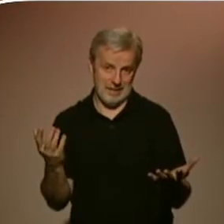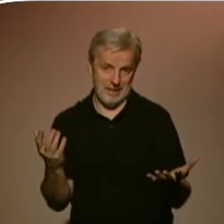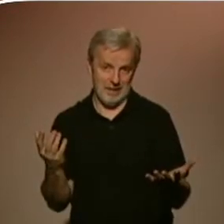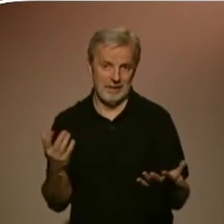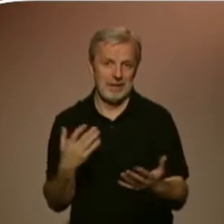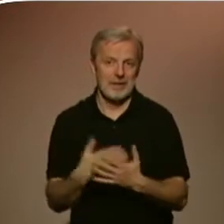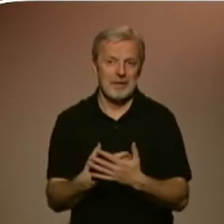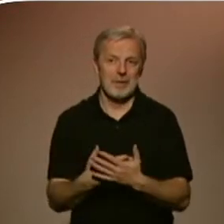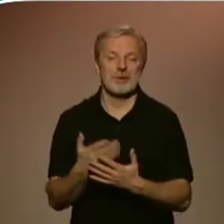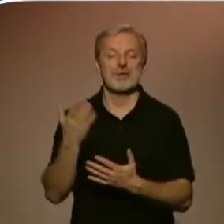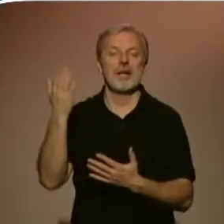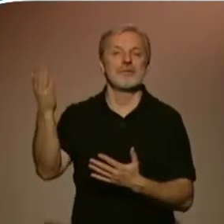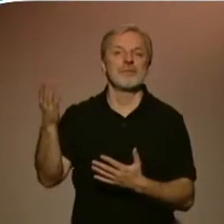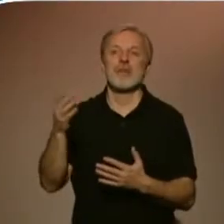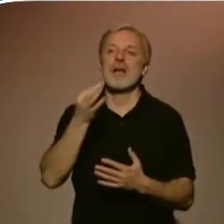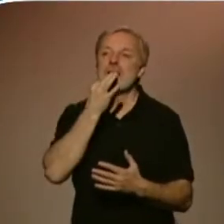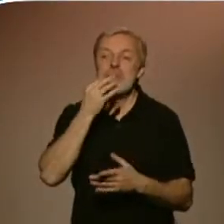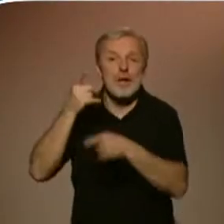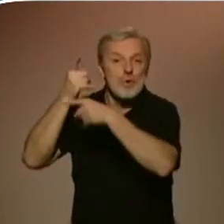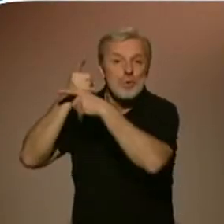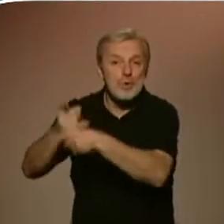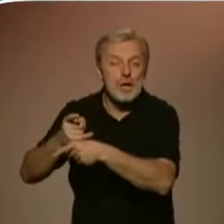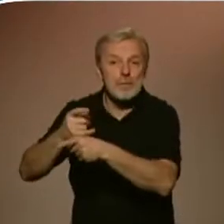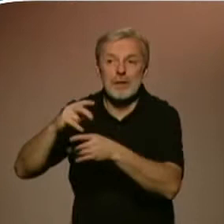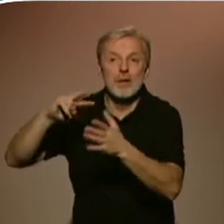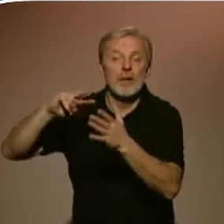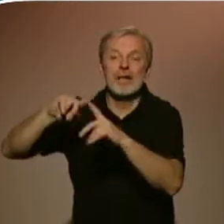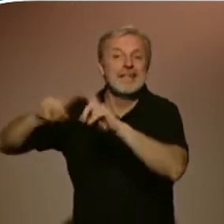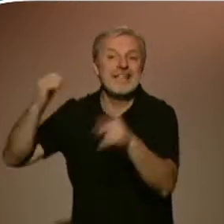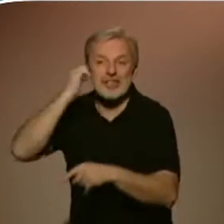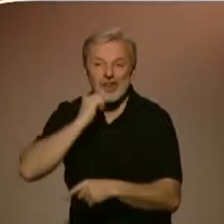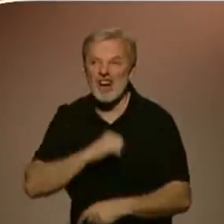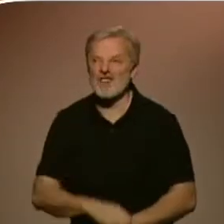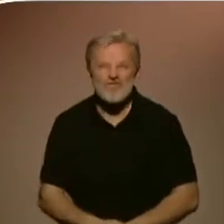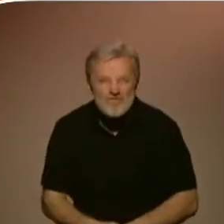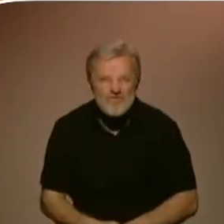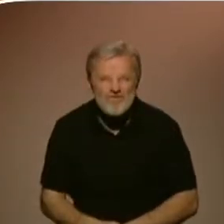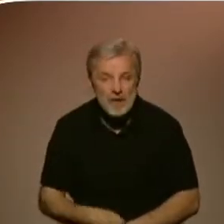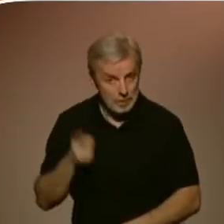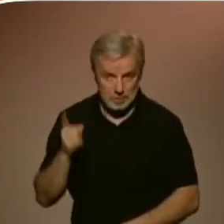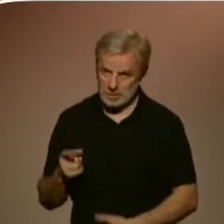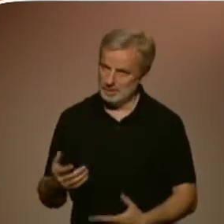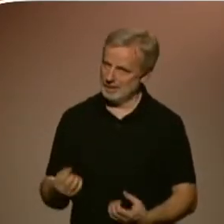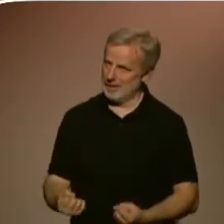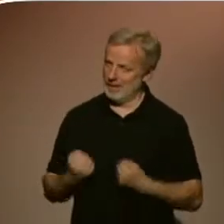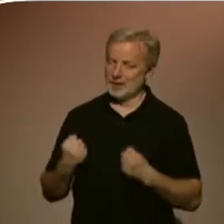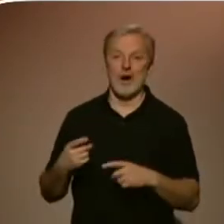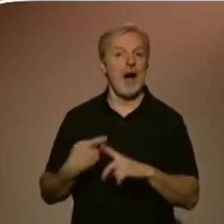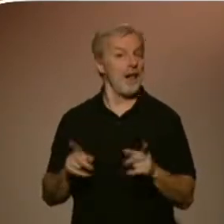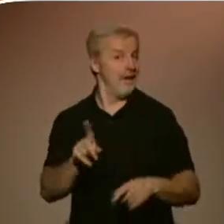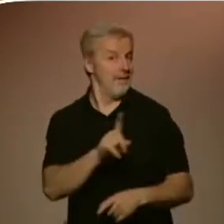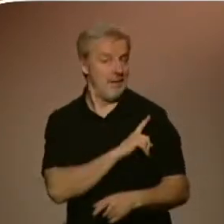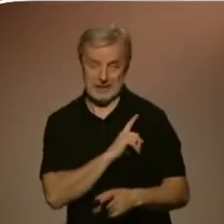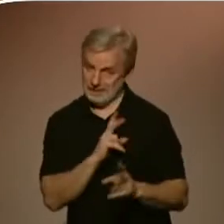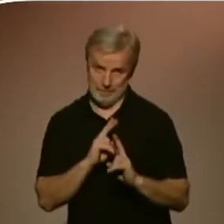každým modelem. Ale pokud člověk dělá autoportré, tak si právě se sebou může pohrávat a vytvářet různé atmosféry a určitě je to